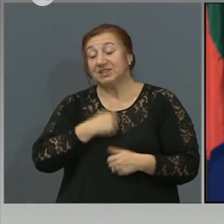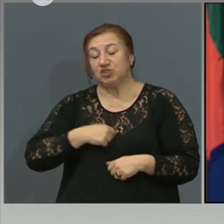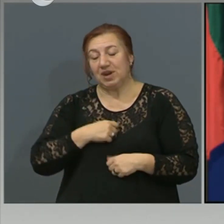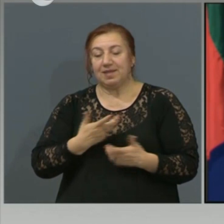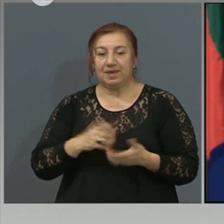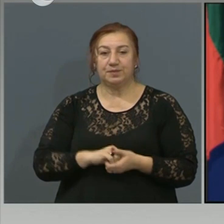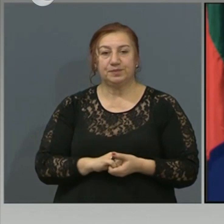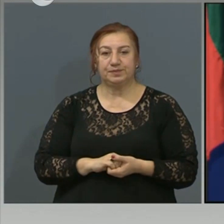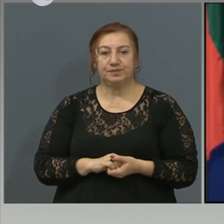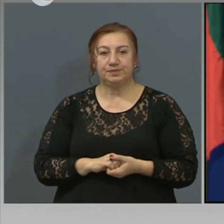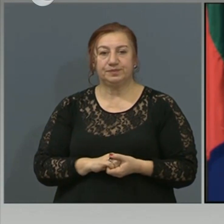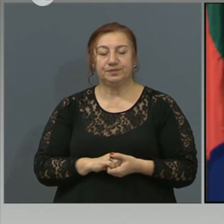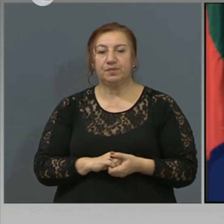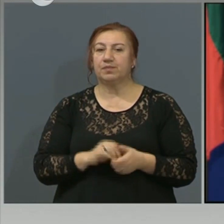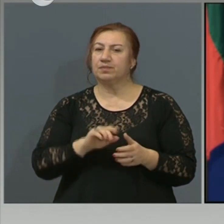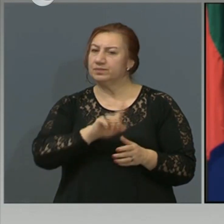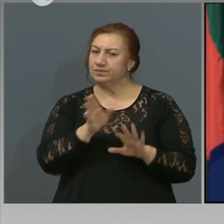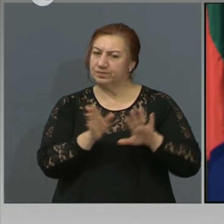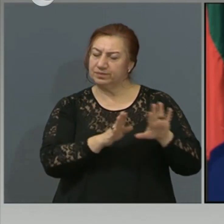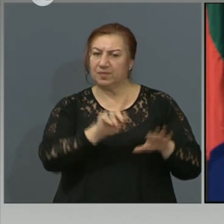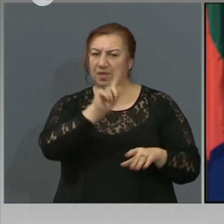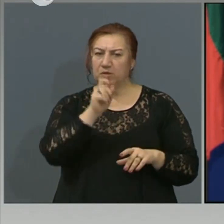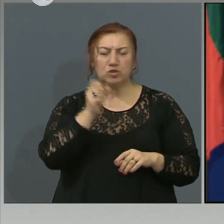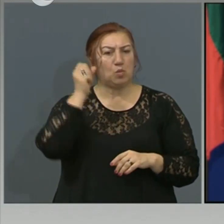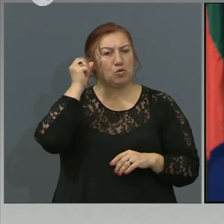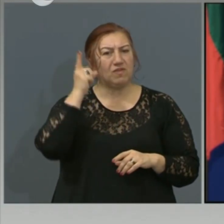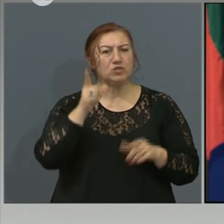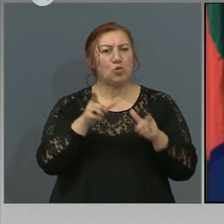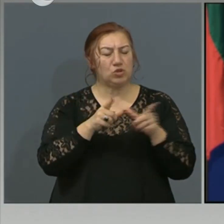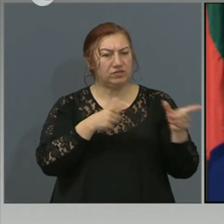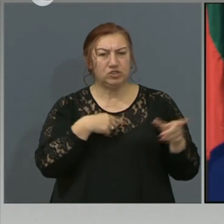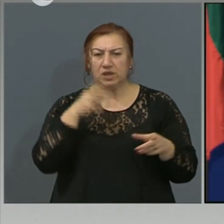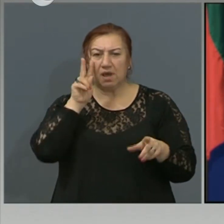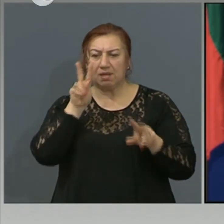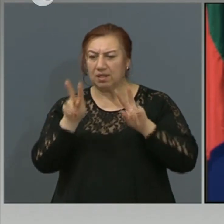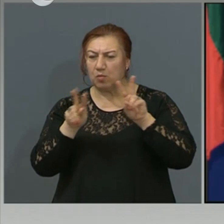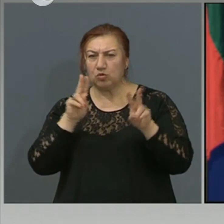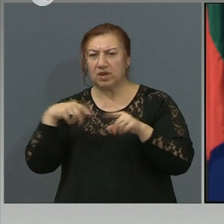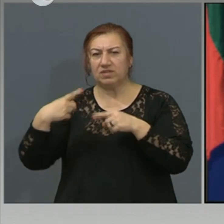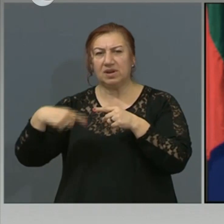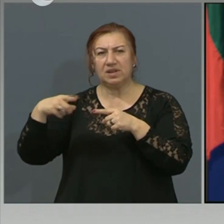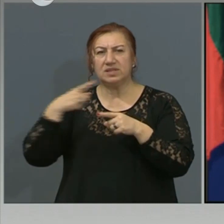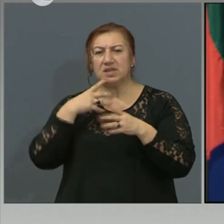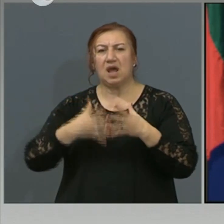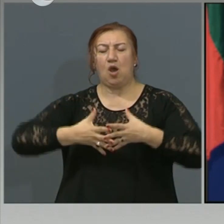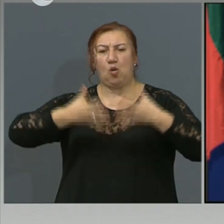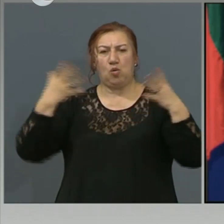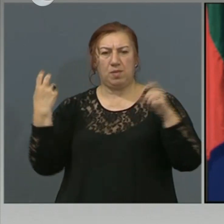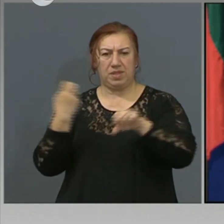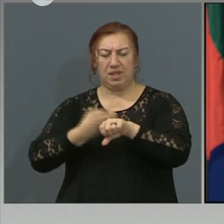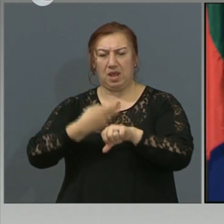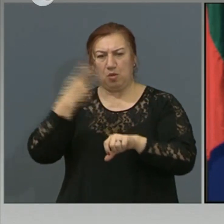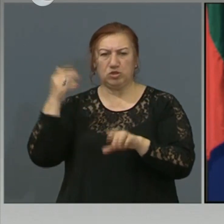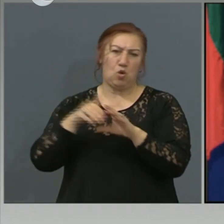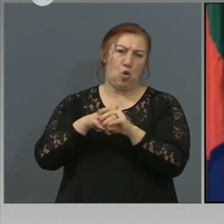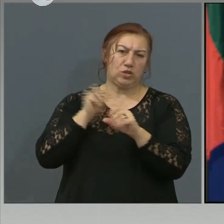Професор Мотовчински, наблюдавате ли тенденция на, да кажем, големите лечебни заведения да отказват